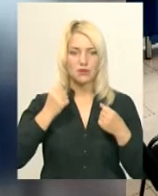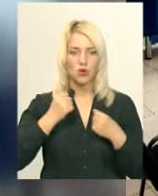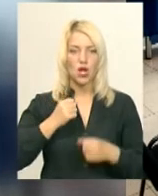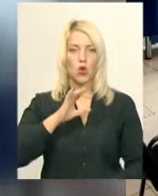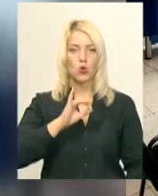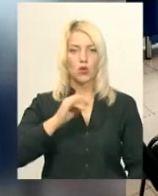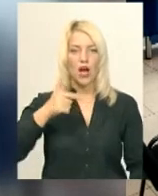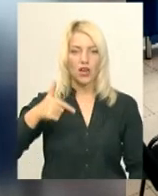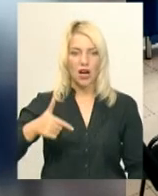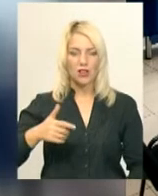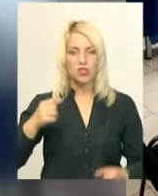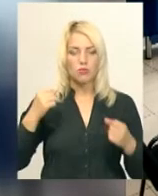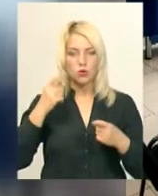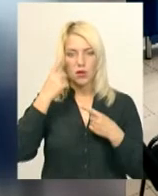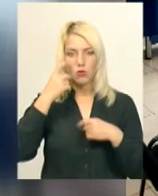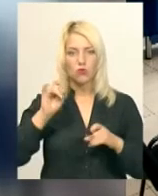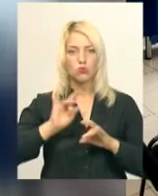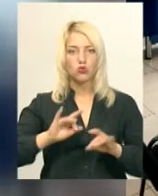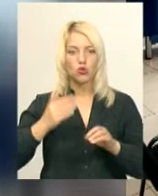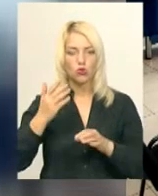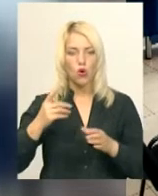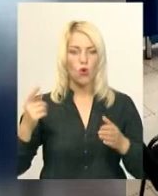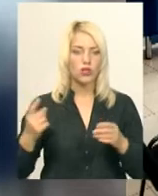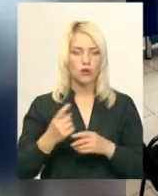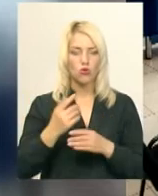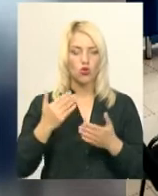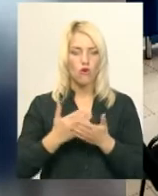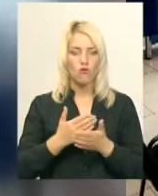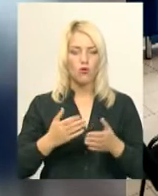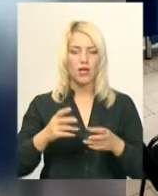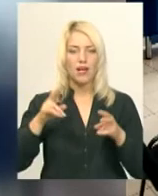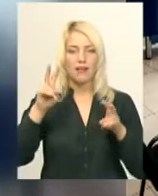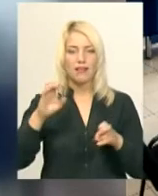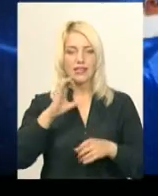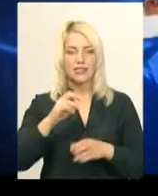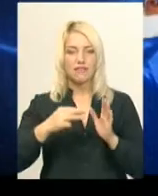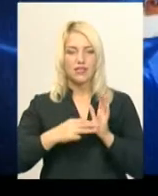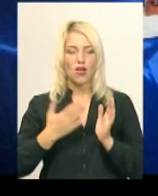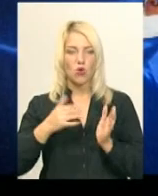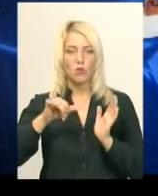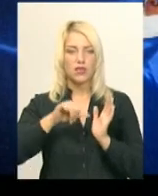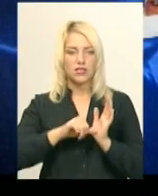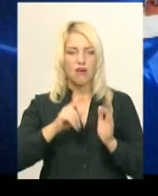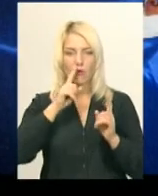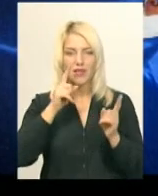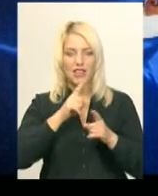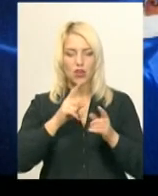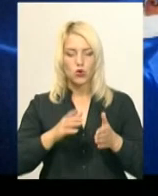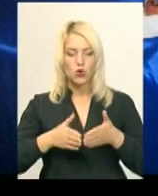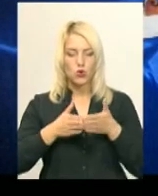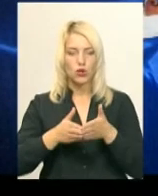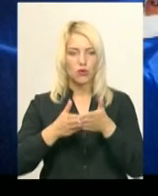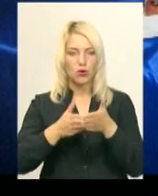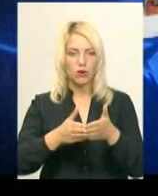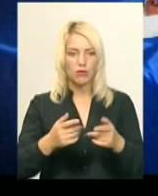Гаркавенка. Спортсмен повідомив, що його дебют у новому класі моделей С8, в якому він представив мініатюрну модель ракетного